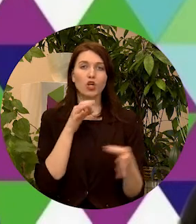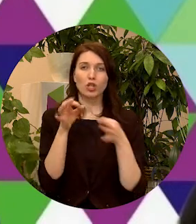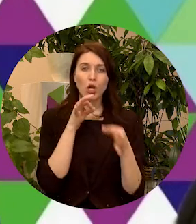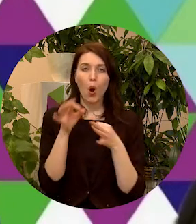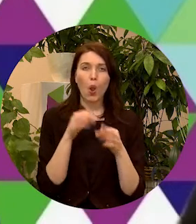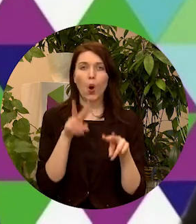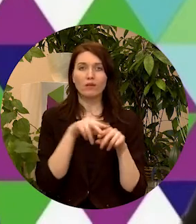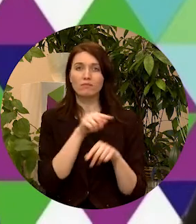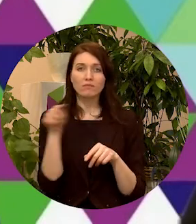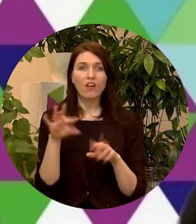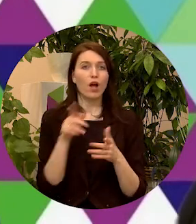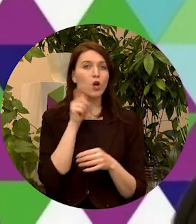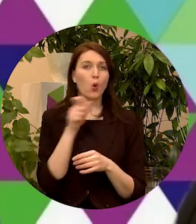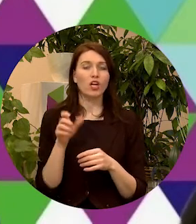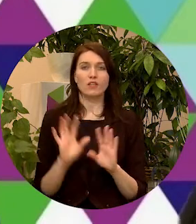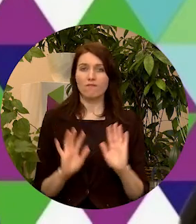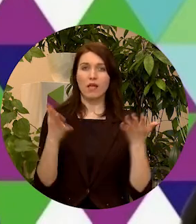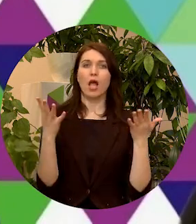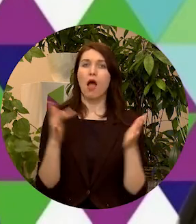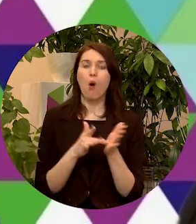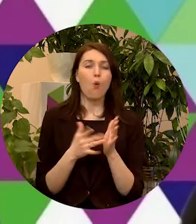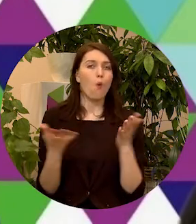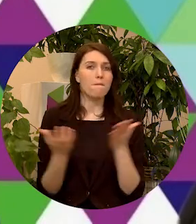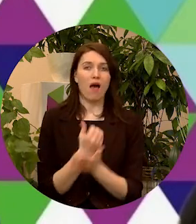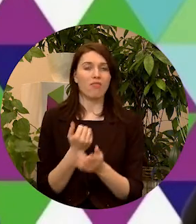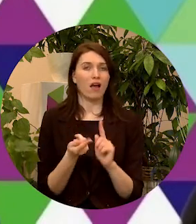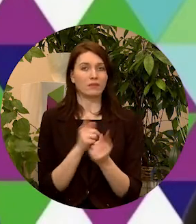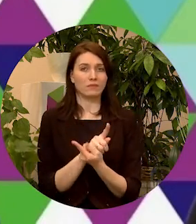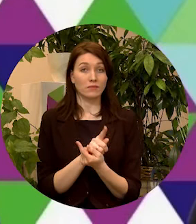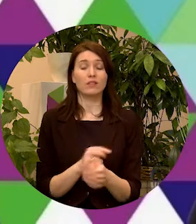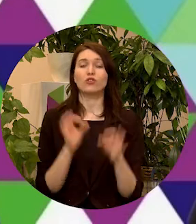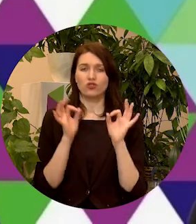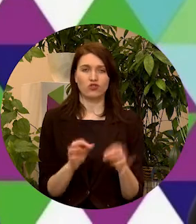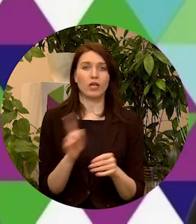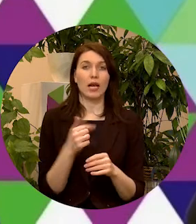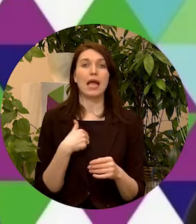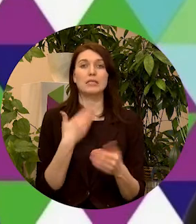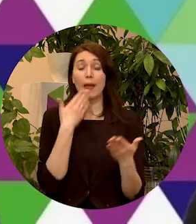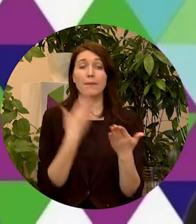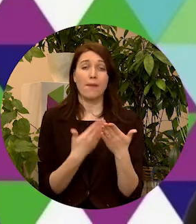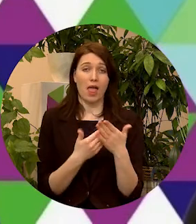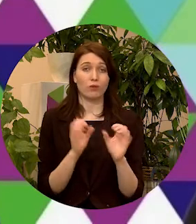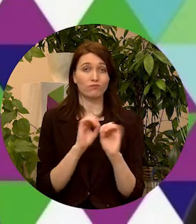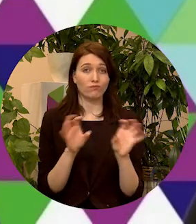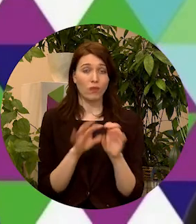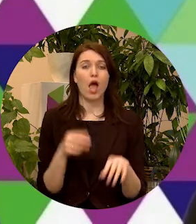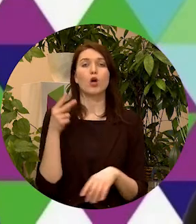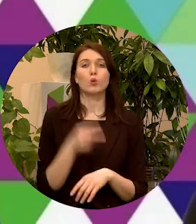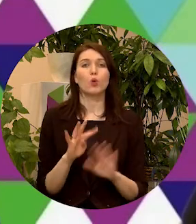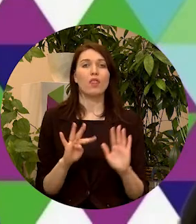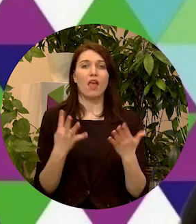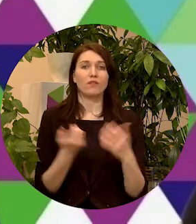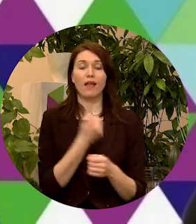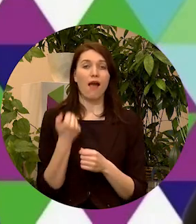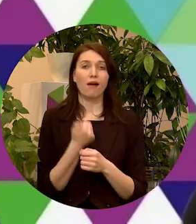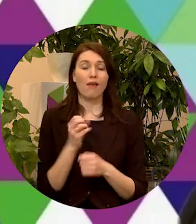platformām, vai jauniešiem ir izdevies kaut ko panākt. Un noteikti ir, un šeit es minējušu piemērus, piemēram 2009. gadā